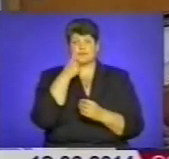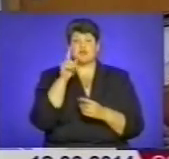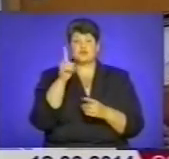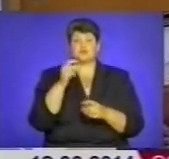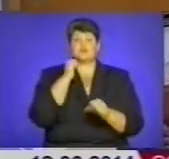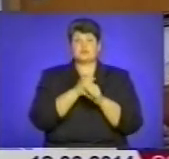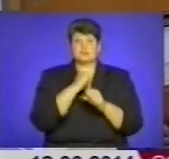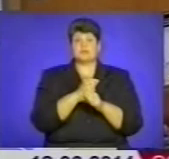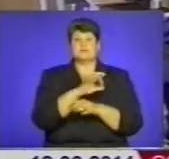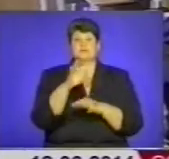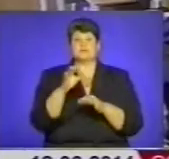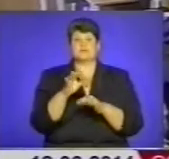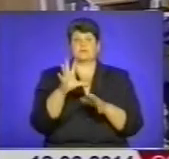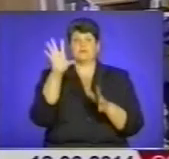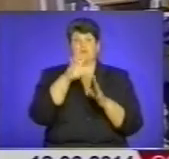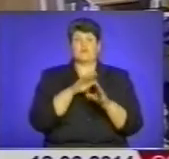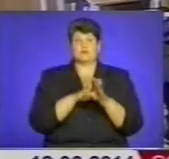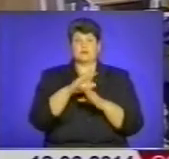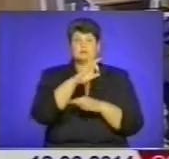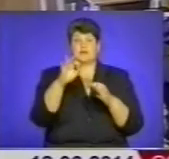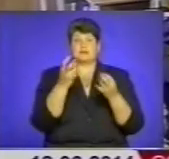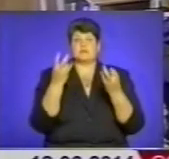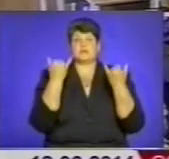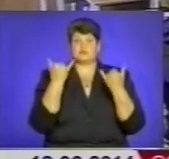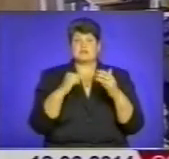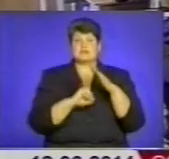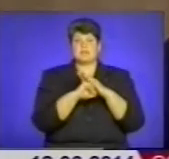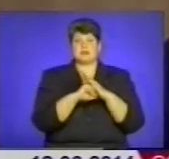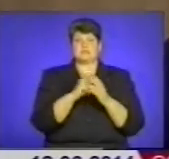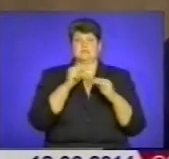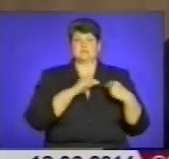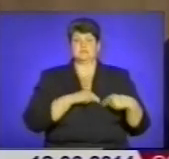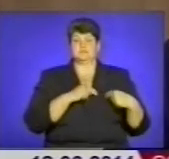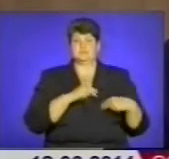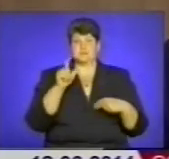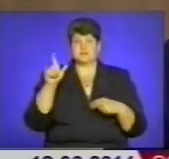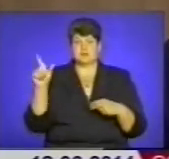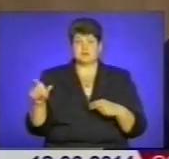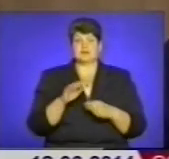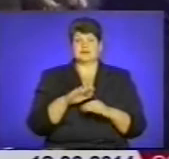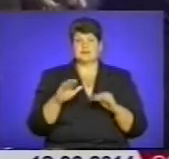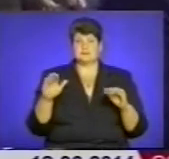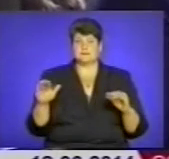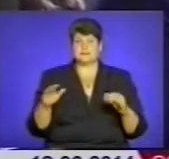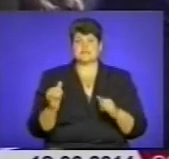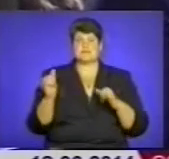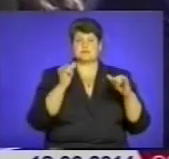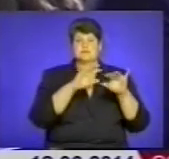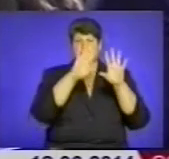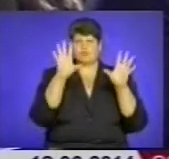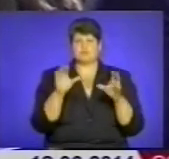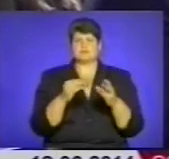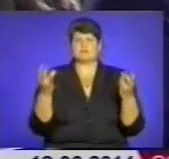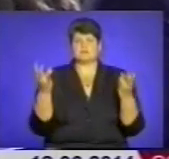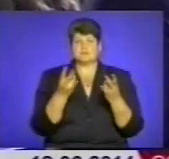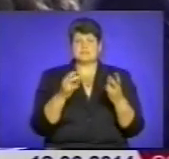реалізувати проєкт, потрібна сучасна матеріальна база, кадровий потенціал, підбір учнів тощо. Забезпечити увесь спектр потреб